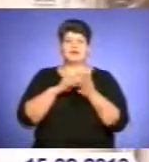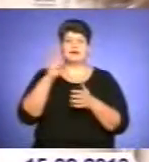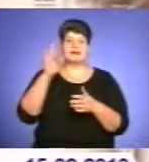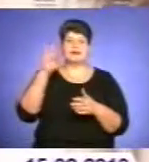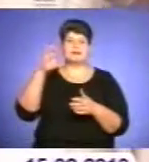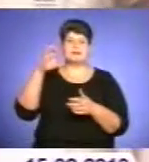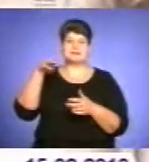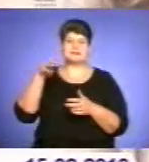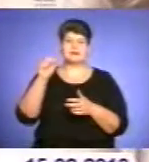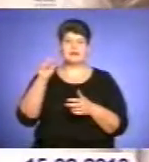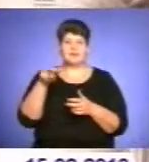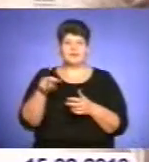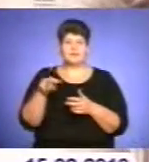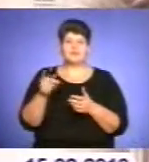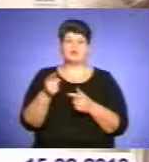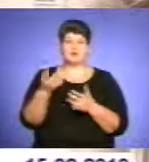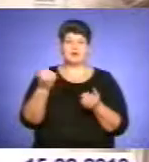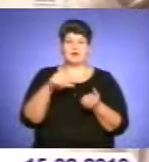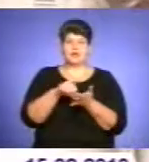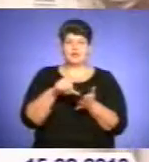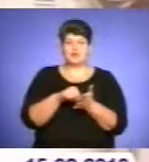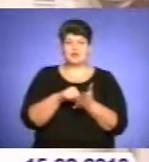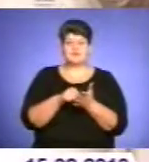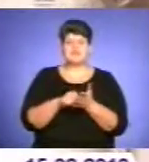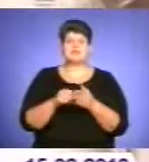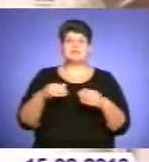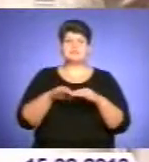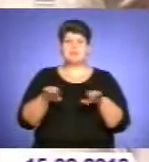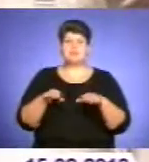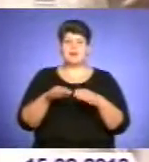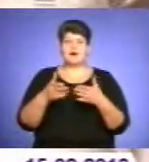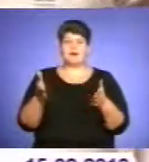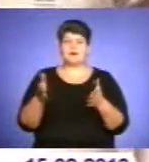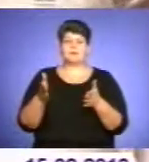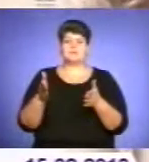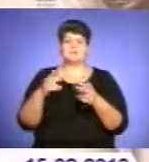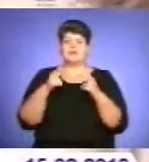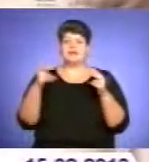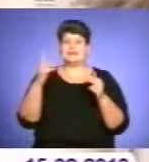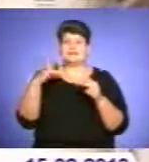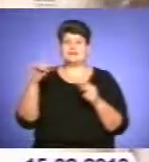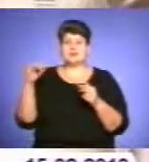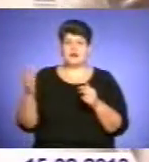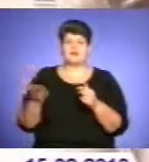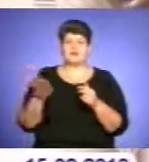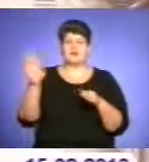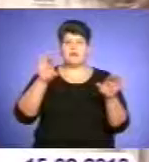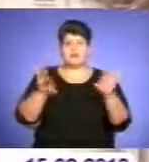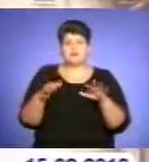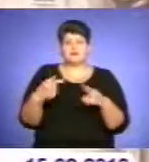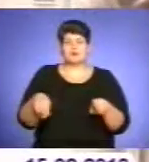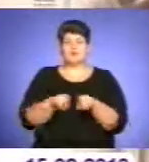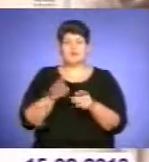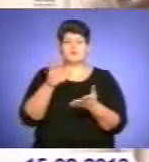в Тернополі. Я, відповідно, брала участь у сплавах, у походах в Карпатах. І це мені надзвичайно сподобалося, і з того часу таки